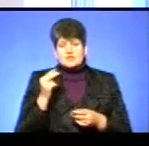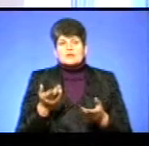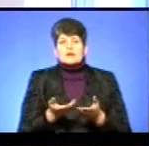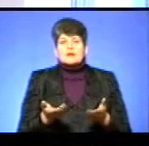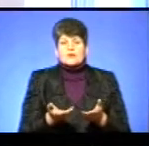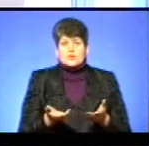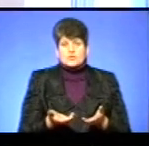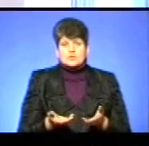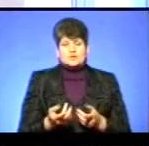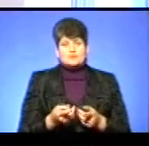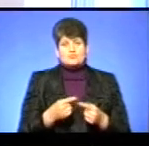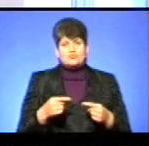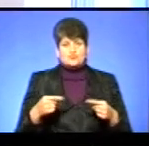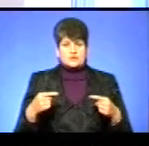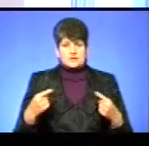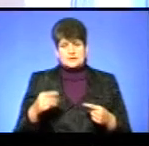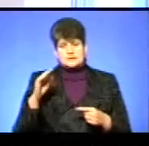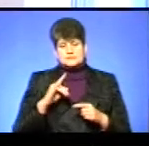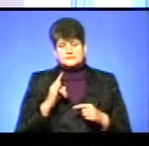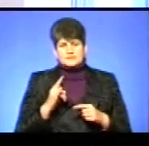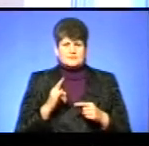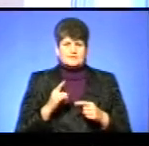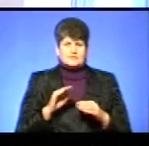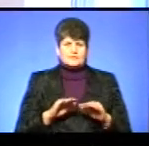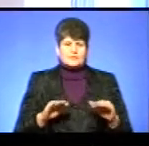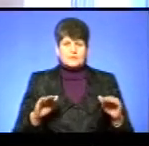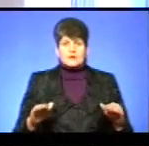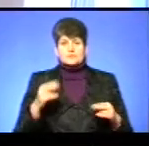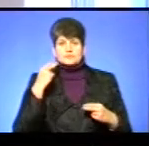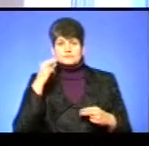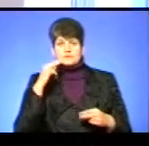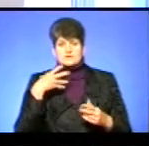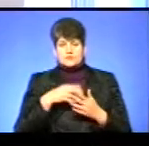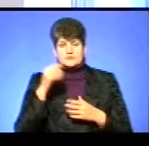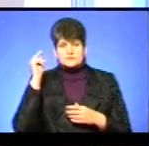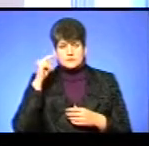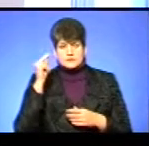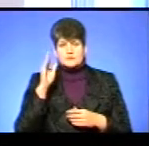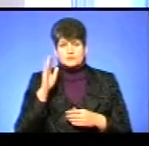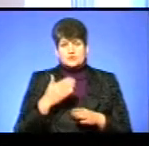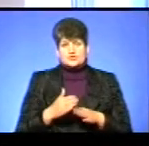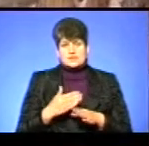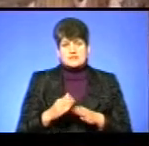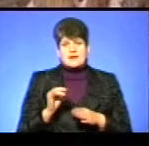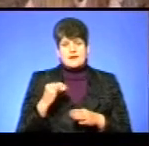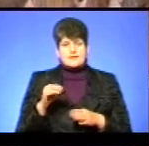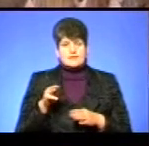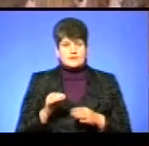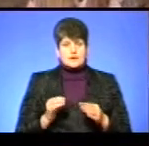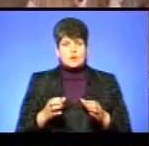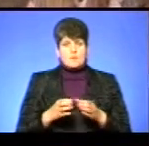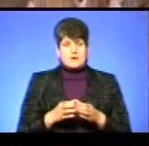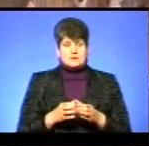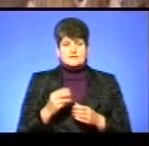може будь-який учень з певним часом, вдосконалуючи свої навички, бути частиною ІТ-команди. 21